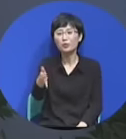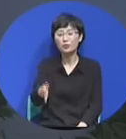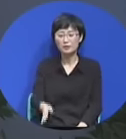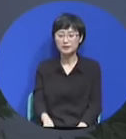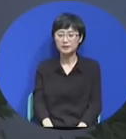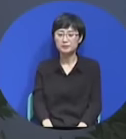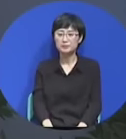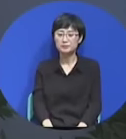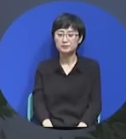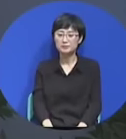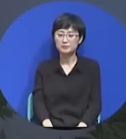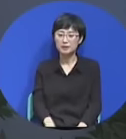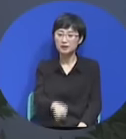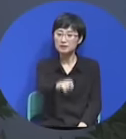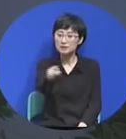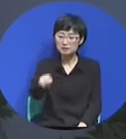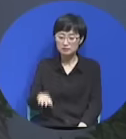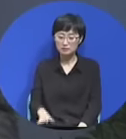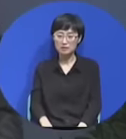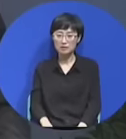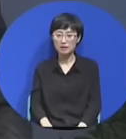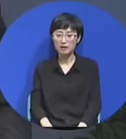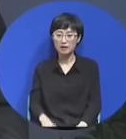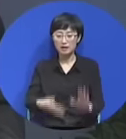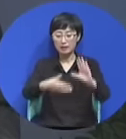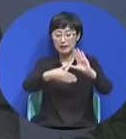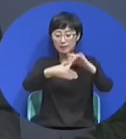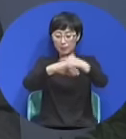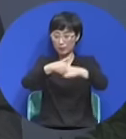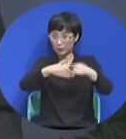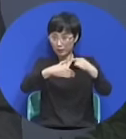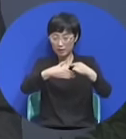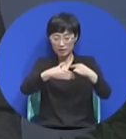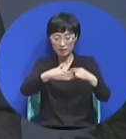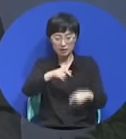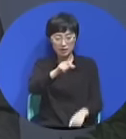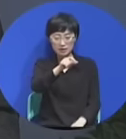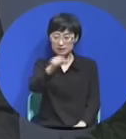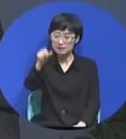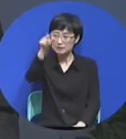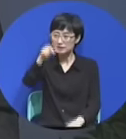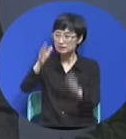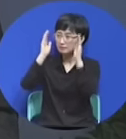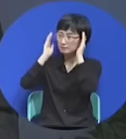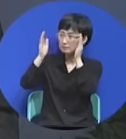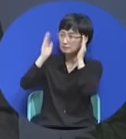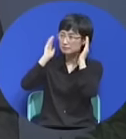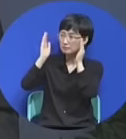이 사람들이 지금요 교회를 우습게 봐요. 아니 신학 공부를 안 한 사람이 목사가 됐다.